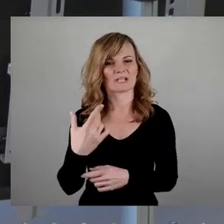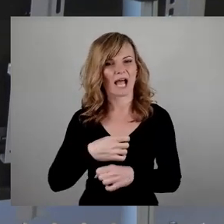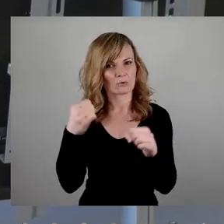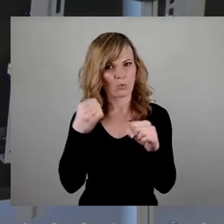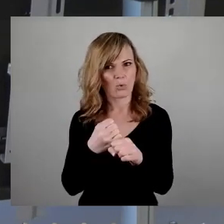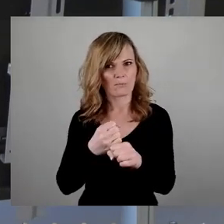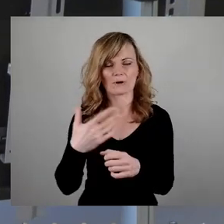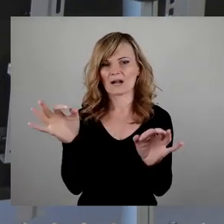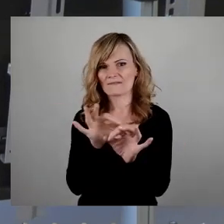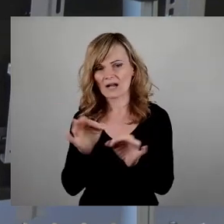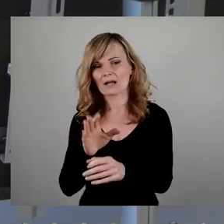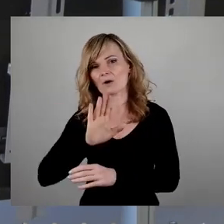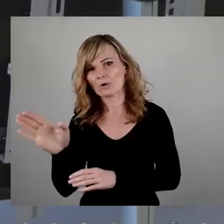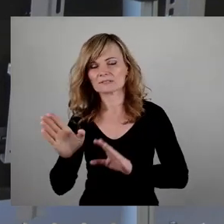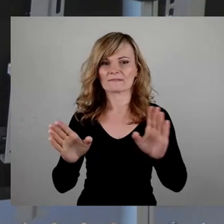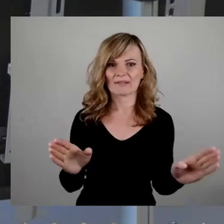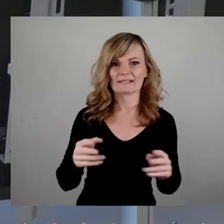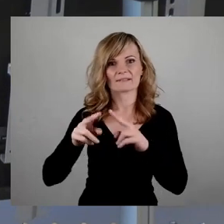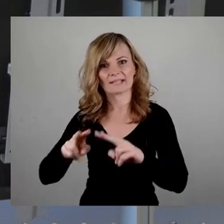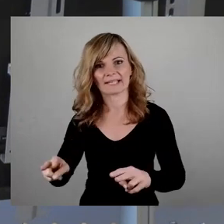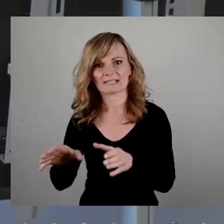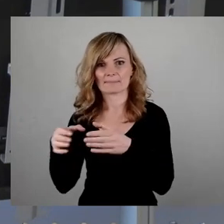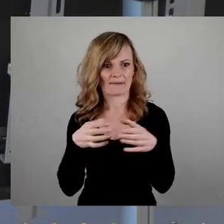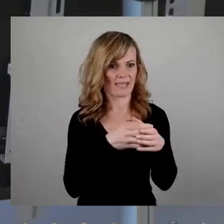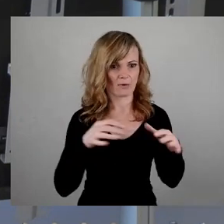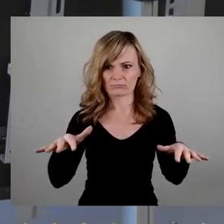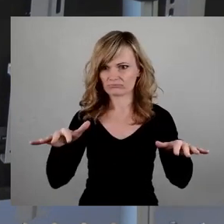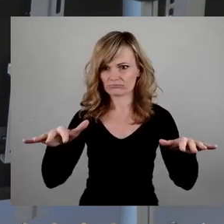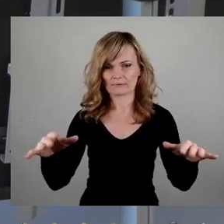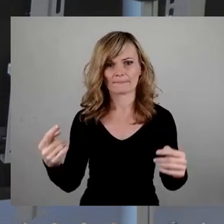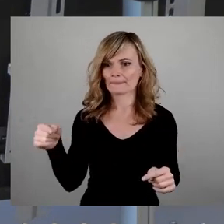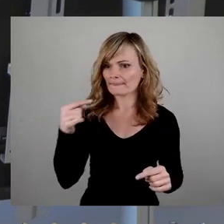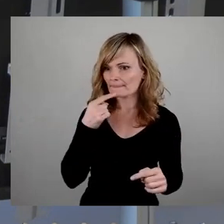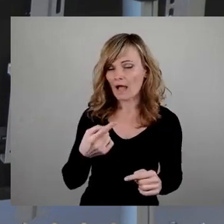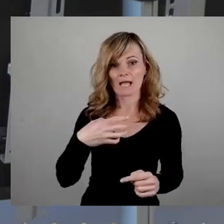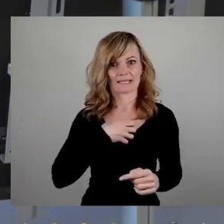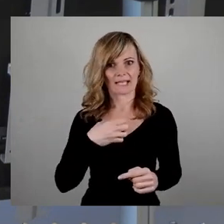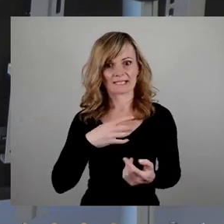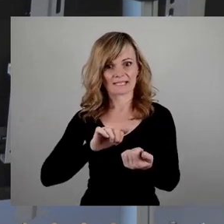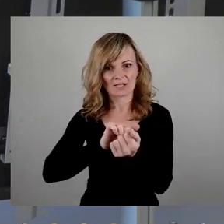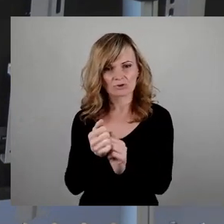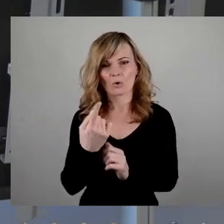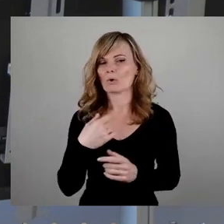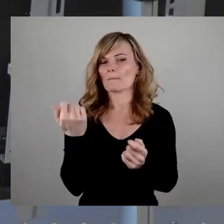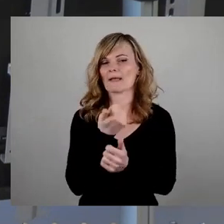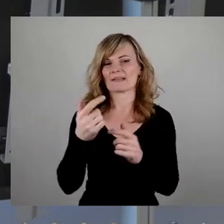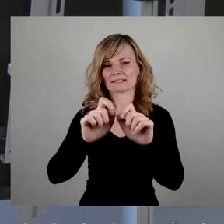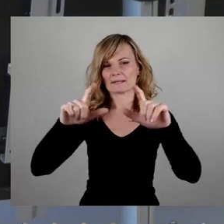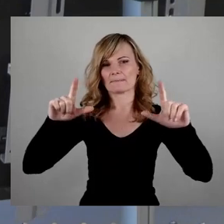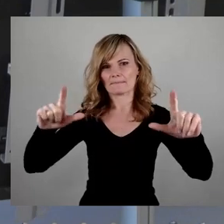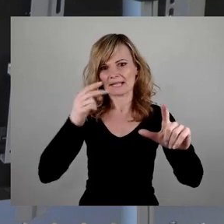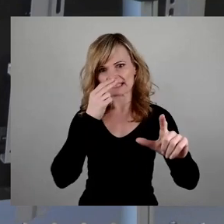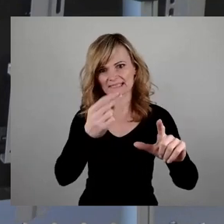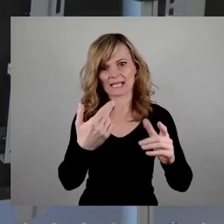West gründeten sich Friedensbewegungen, die nun ihrerseits die Zerstörung Dresdens als ideales Bild für pazifistisch geprägte Trauerarbeit erkannten.